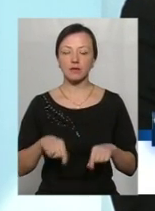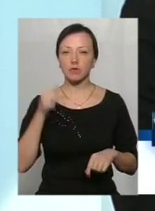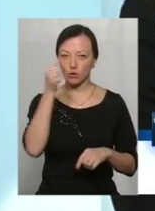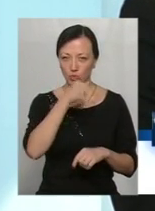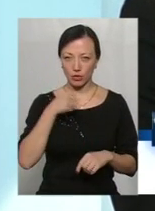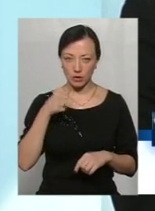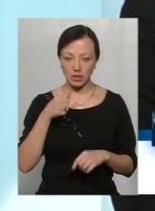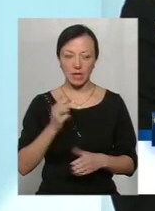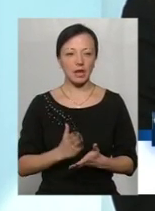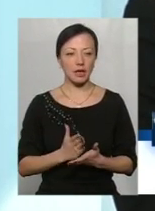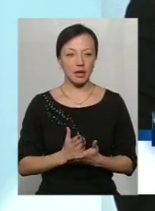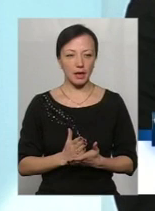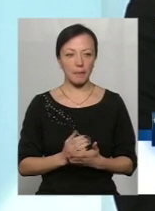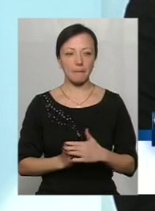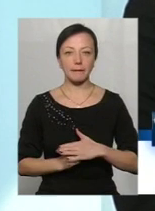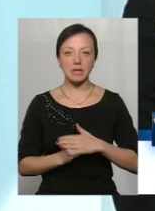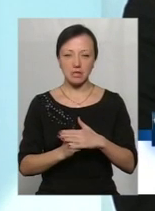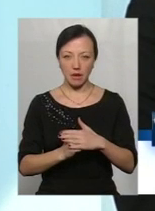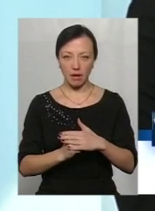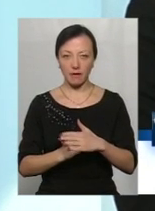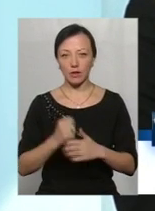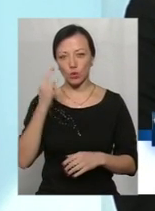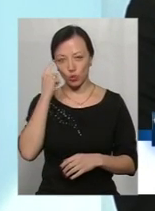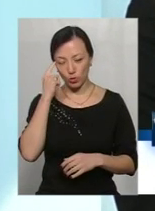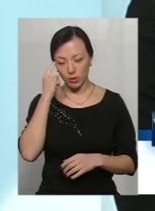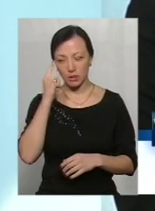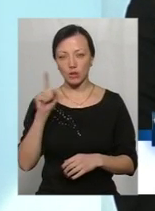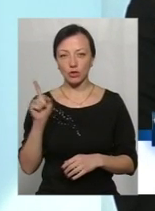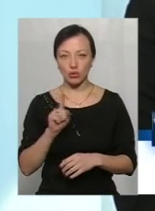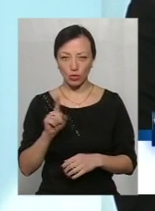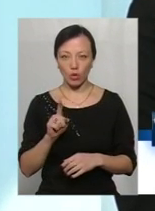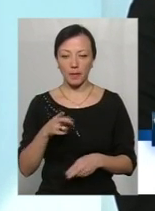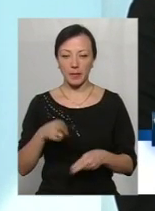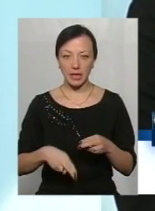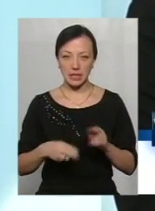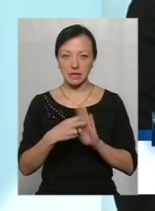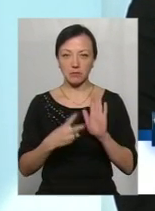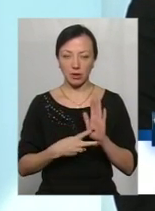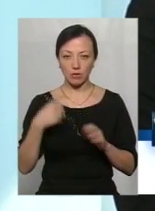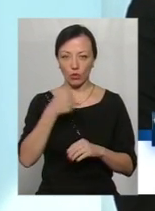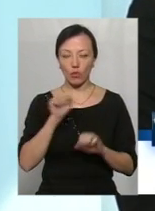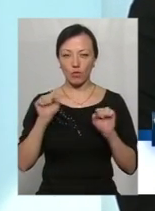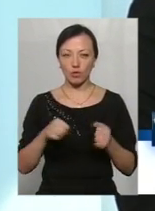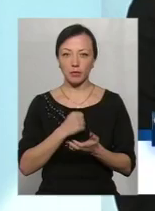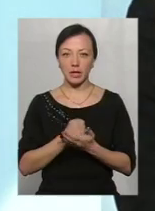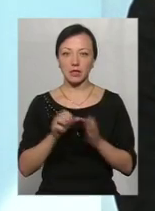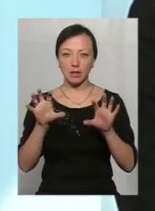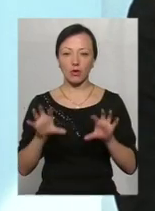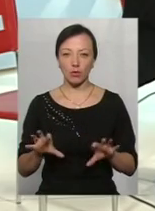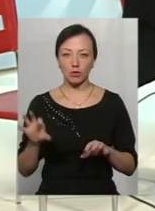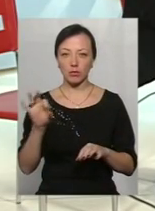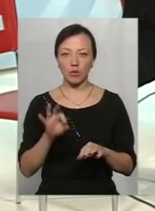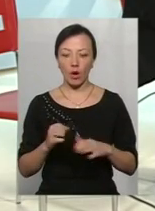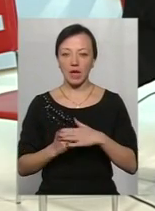І є певні підстави думати про те, що вже наприкінці року можуть бути прийняті закони про засаду